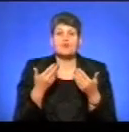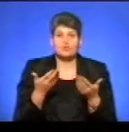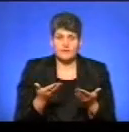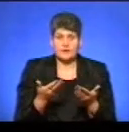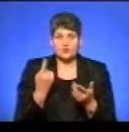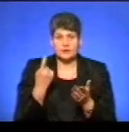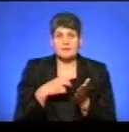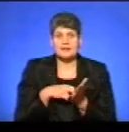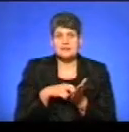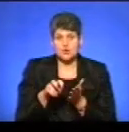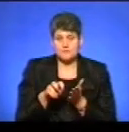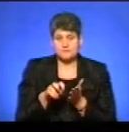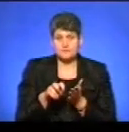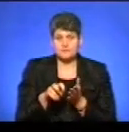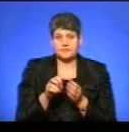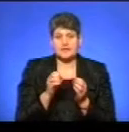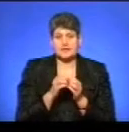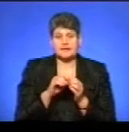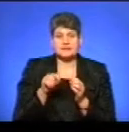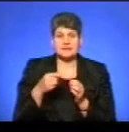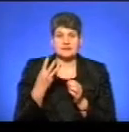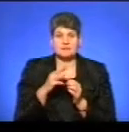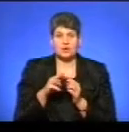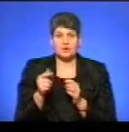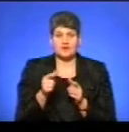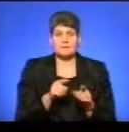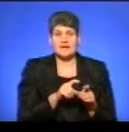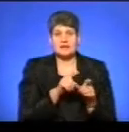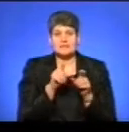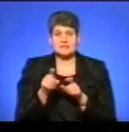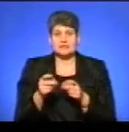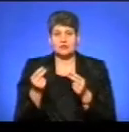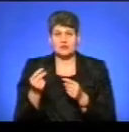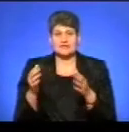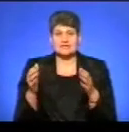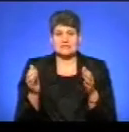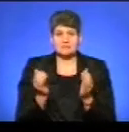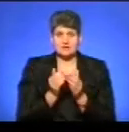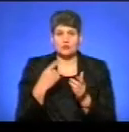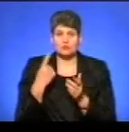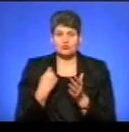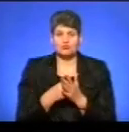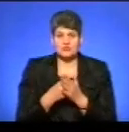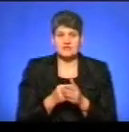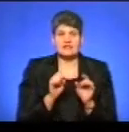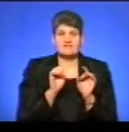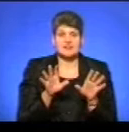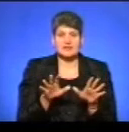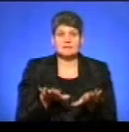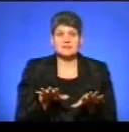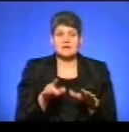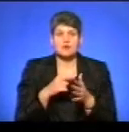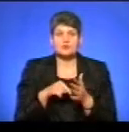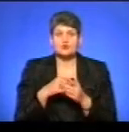одним листом 10,3 мільйона гривень перемістити коштів, зменшити по обласному бюджету і віддати містам обласного